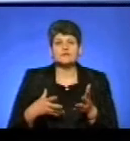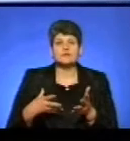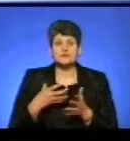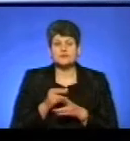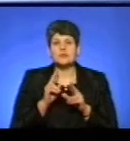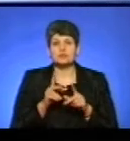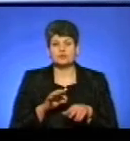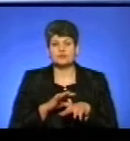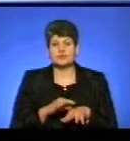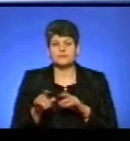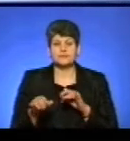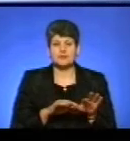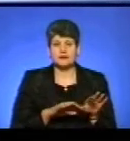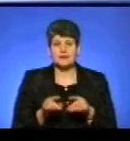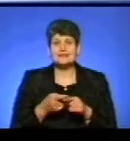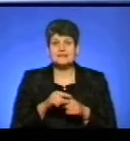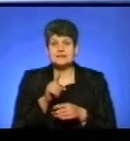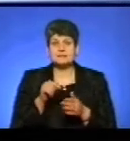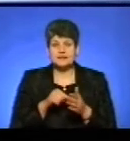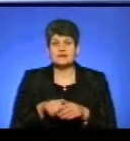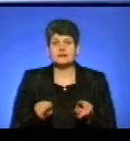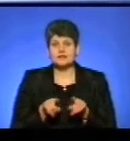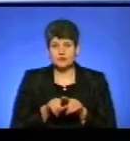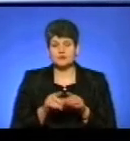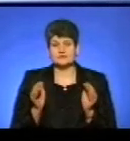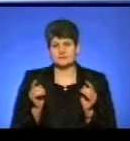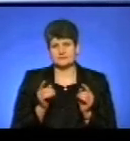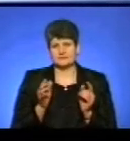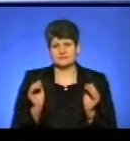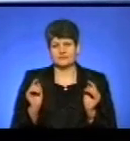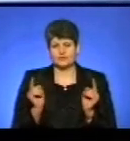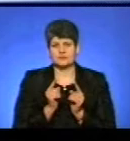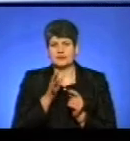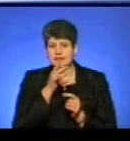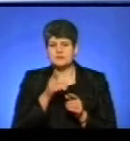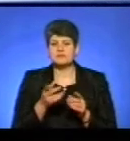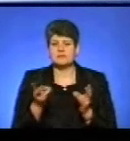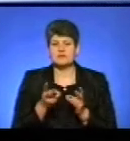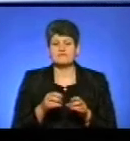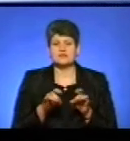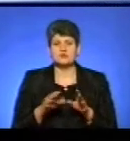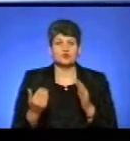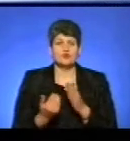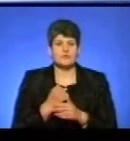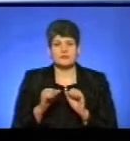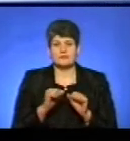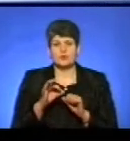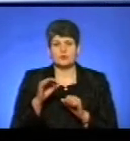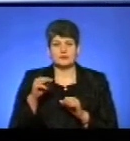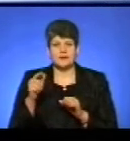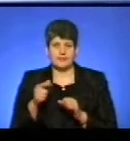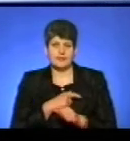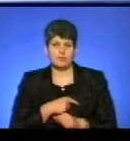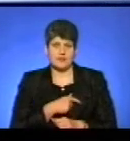вони здійснюватимуть діяльність, ці питання також у стислі терміни доведеться вирішувати новим керівникам ОТГ та депутатам.